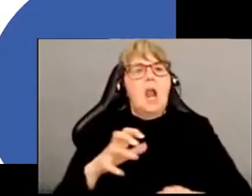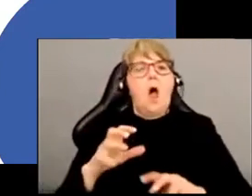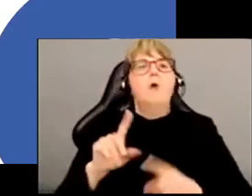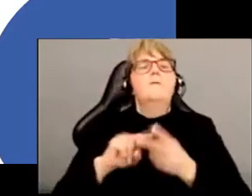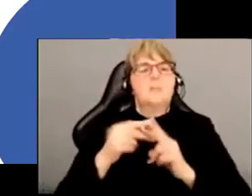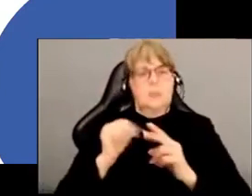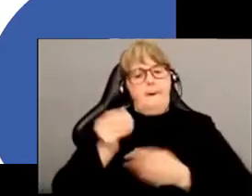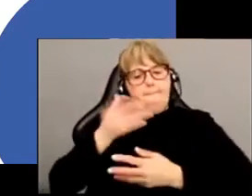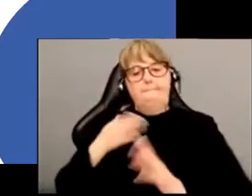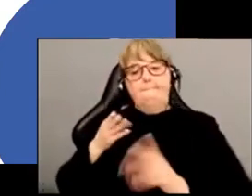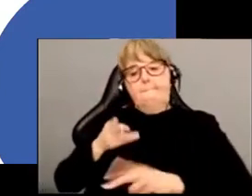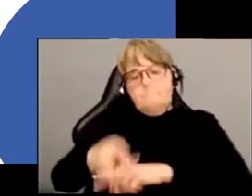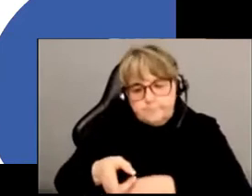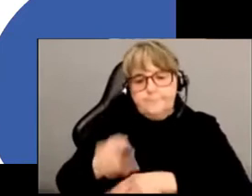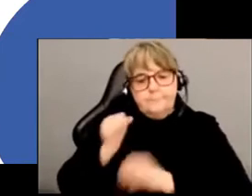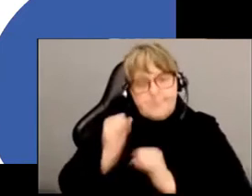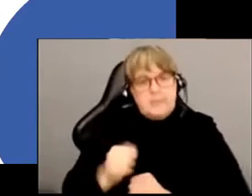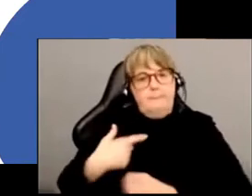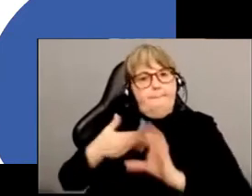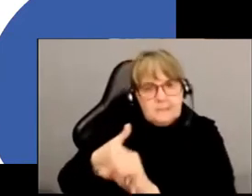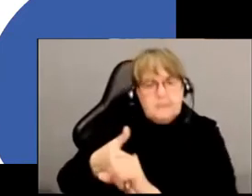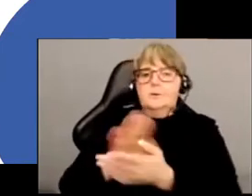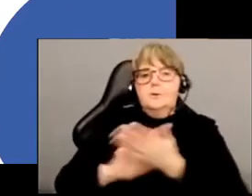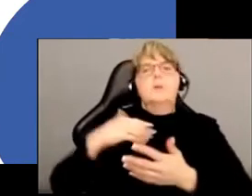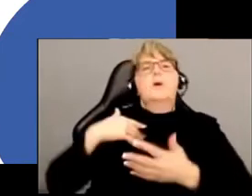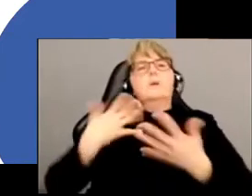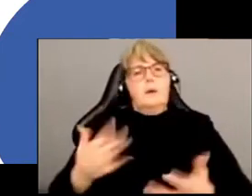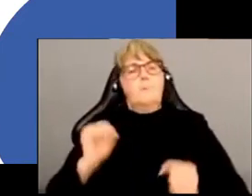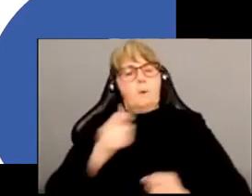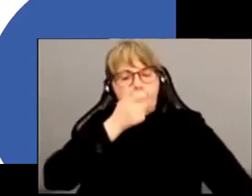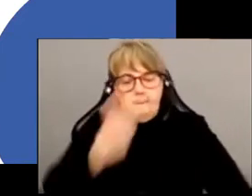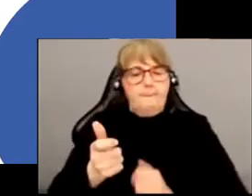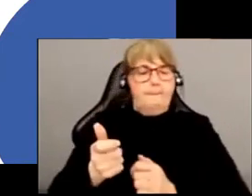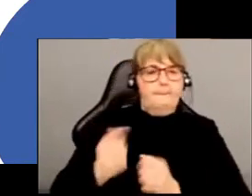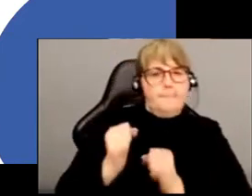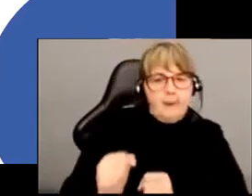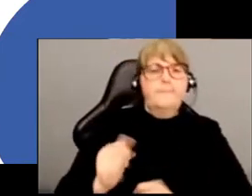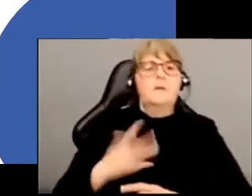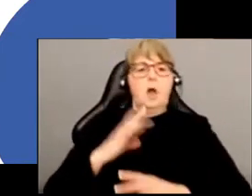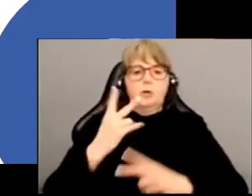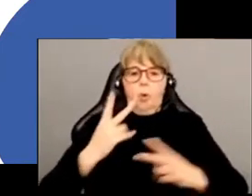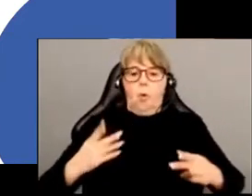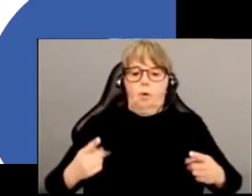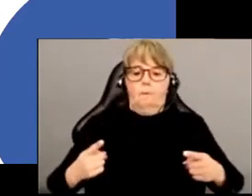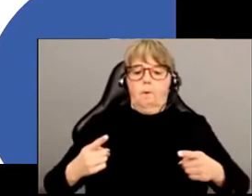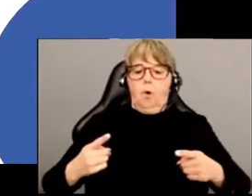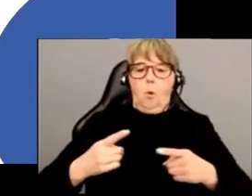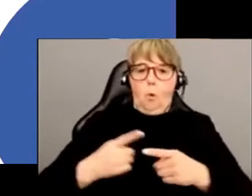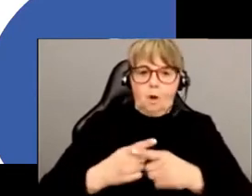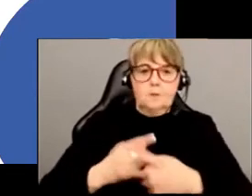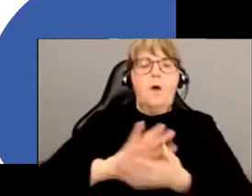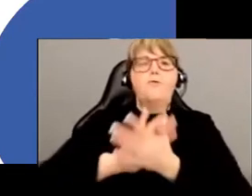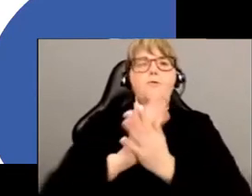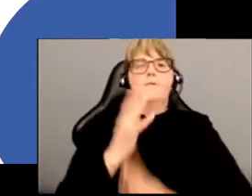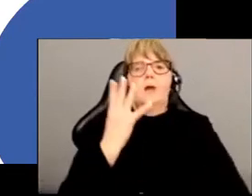plutôt attirant, intéressant, attractif, le croisement de ces deux dimensions permet de créer quatre grandes